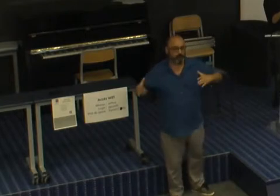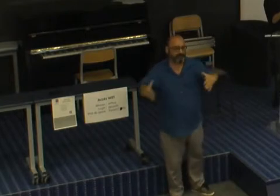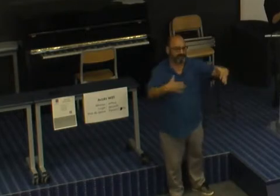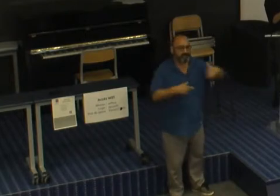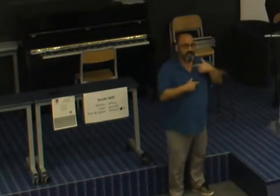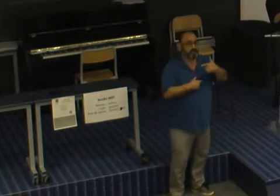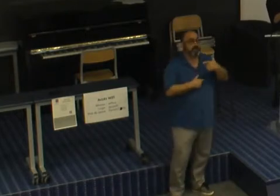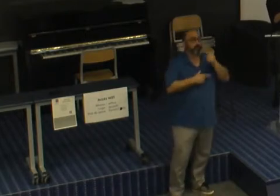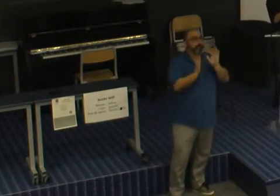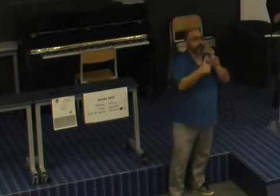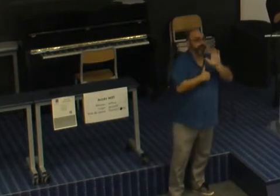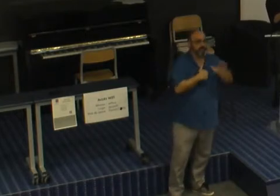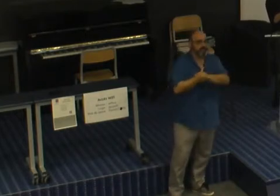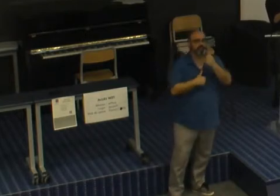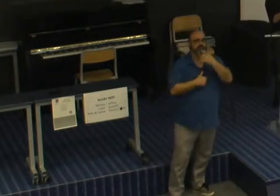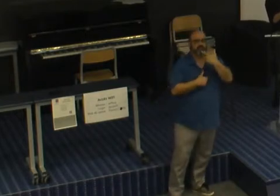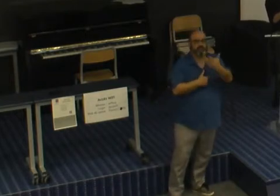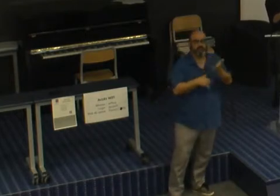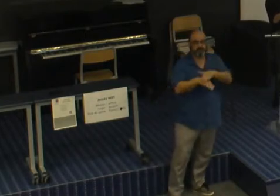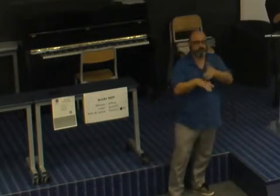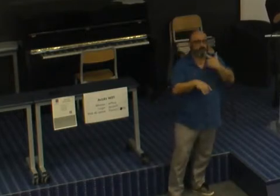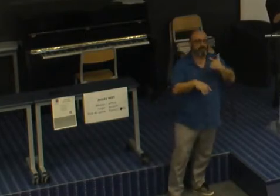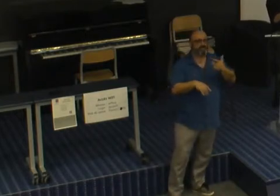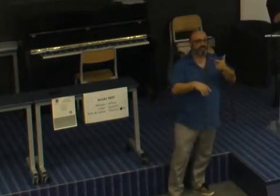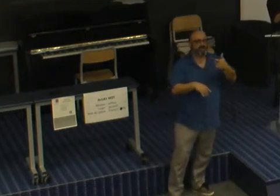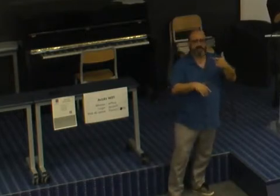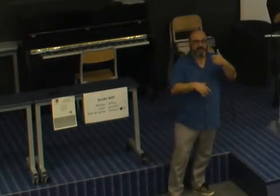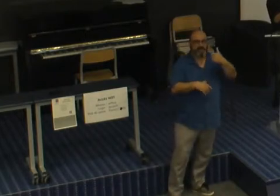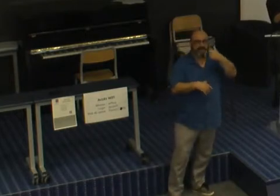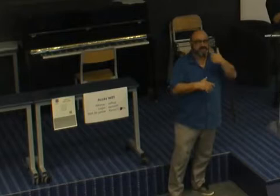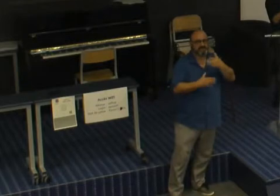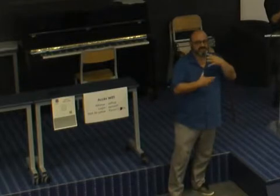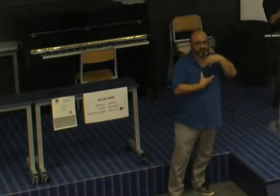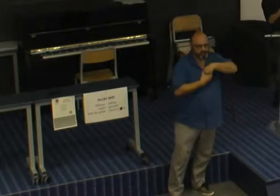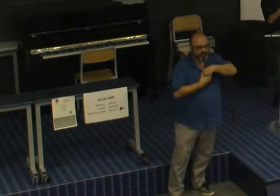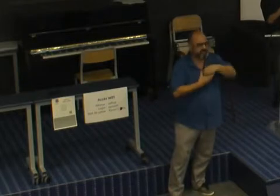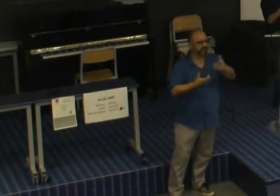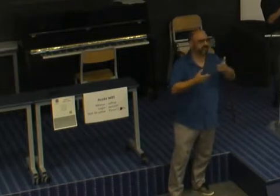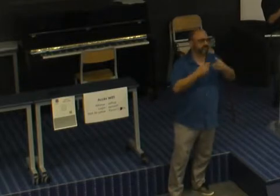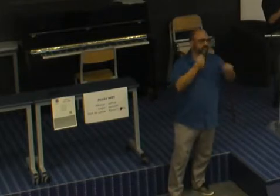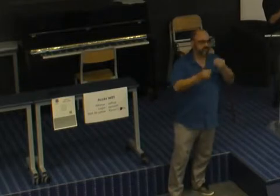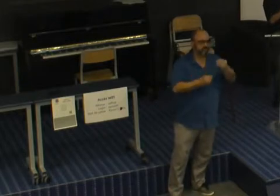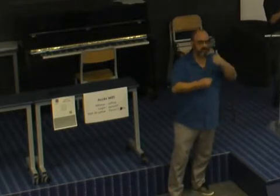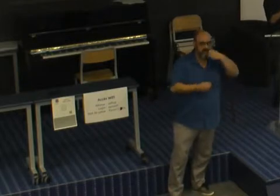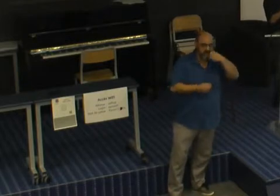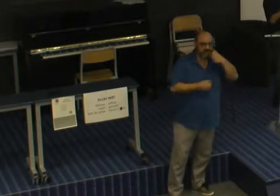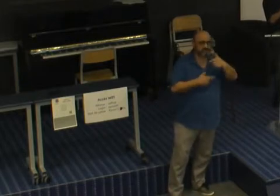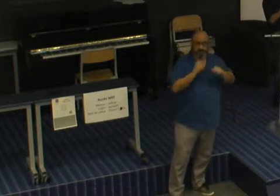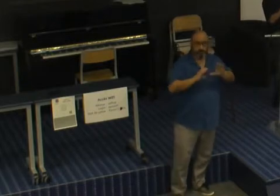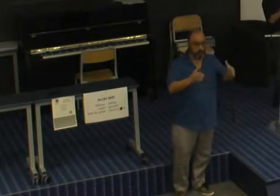Bon, parle beaucoup de sexisme, de racisme, mais ça peut être aussi des groupes sociaux, ça peut être aussi